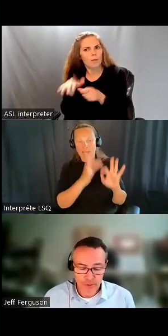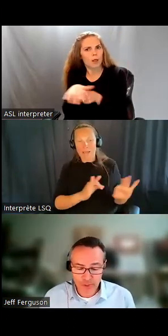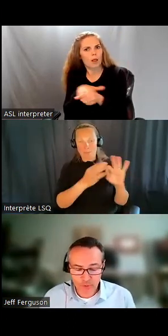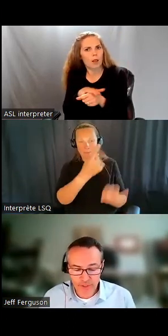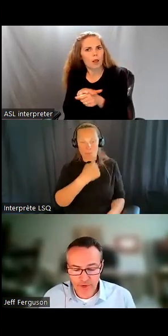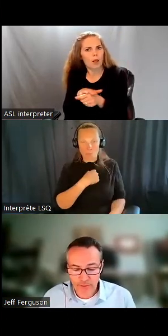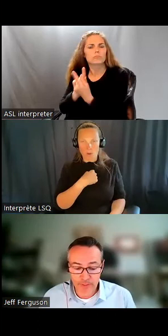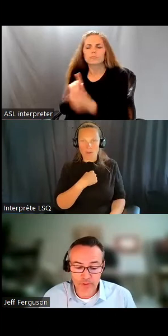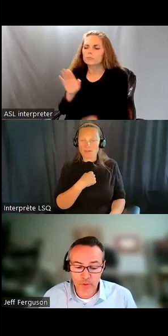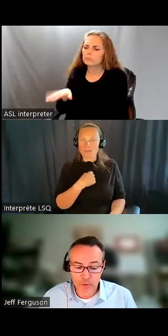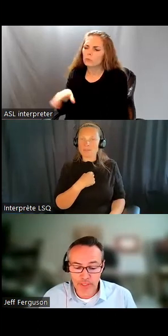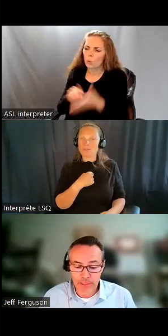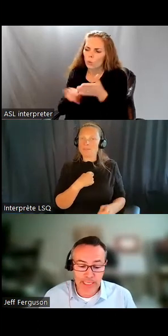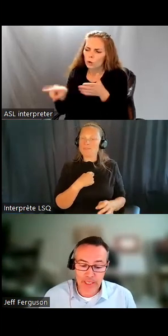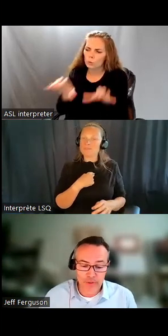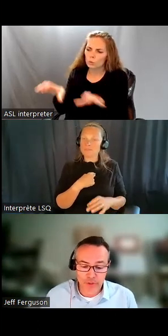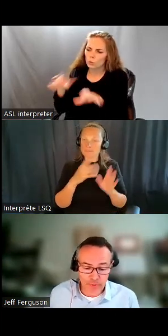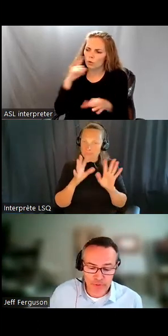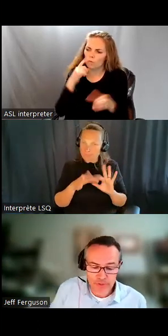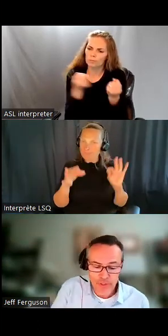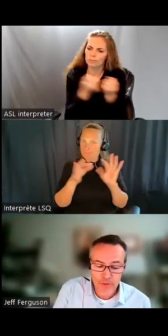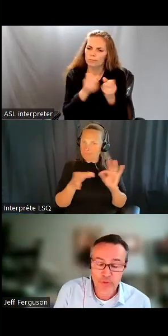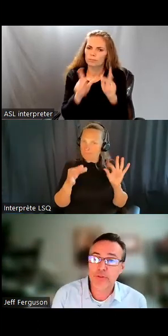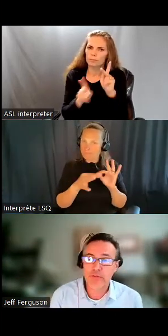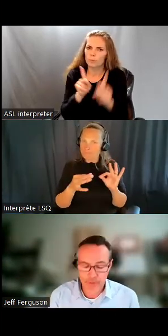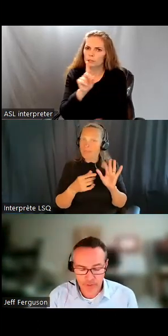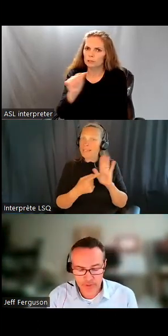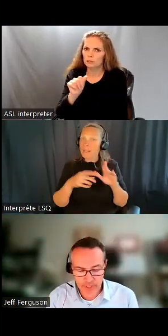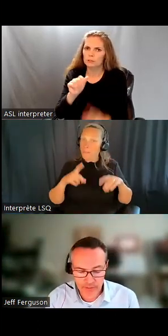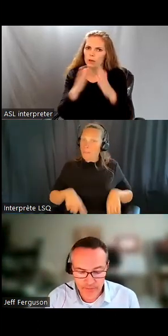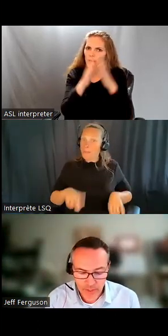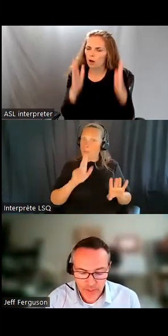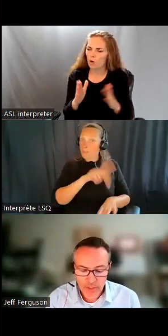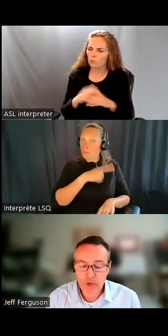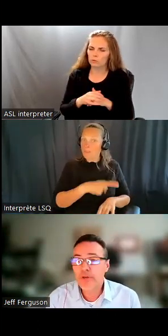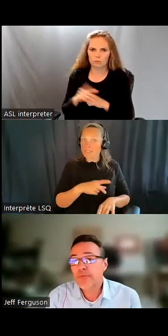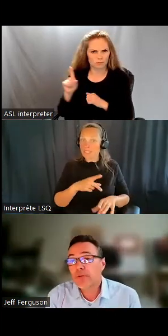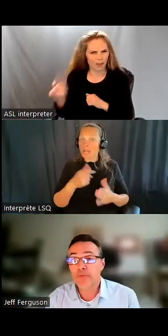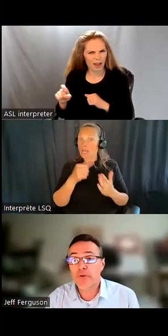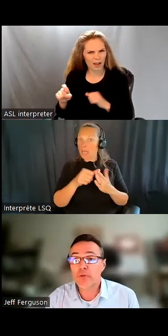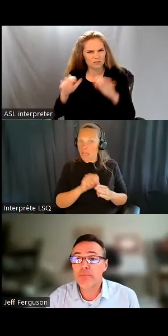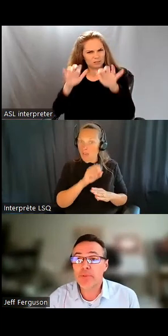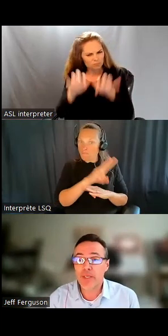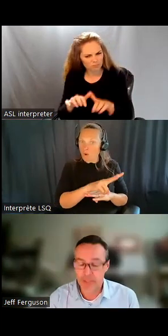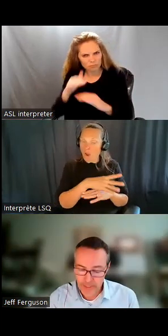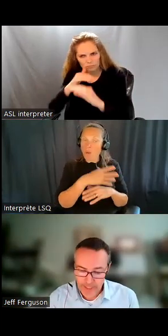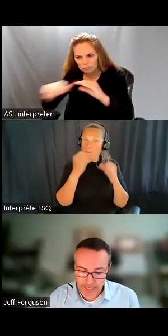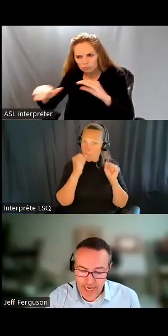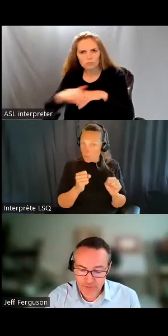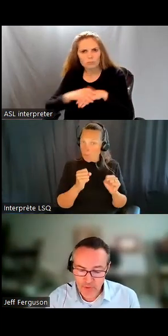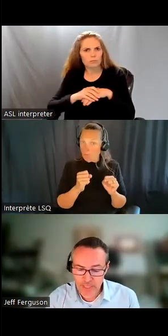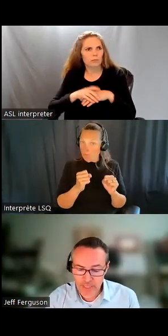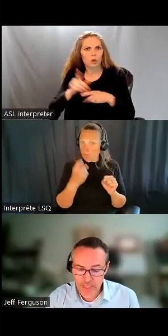Bâtissez des relations avec le monde politique. Vous pouvez écrire à votre député provincial ou à votre représentant du gouvernement